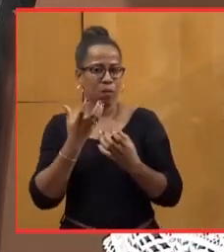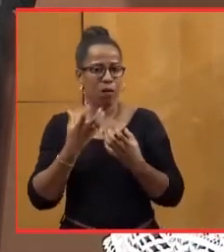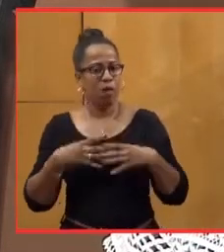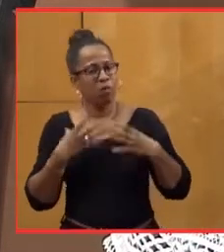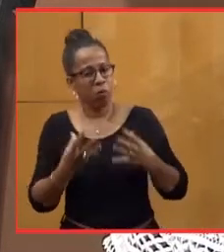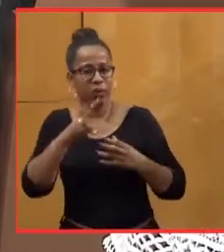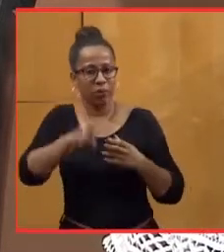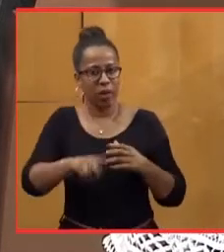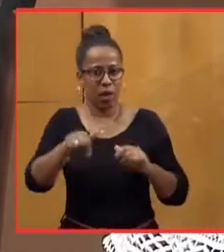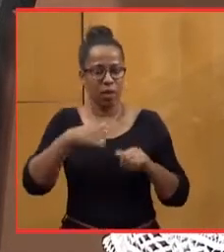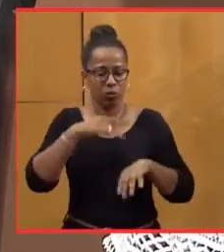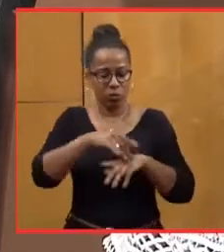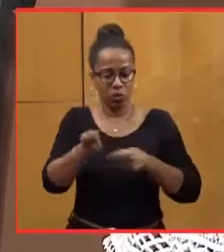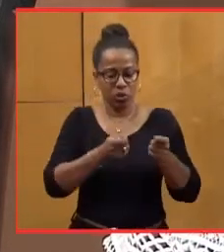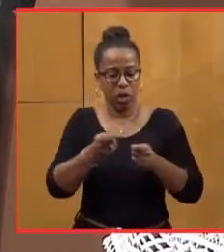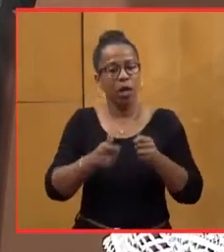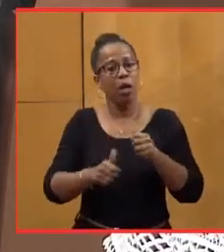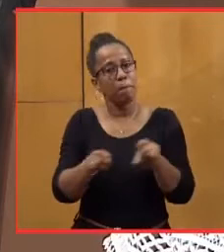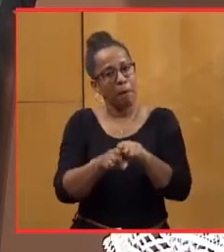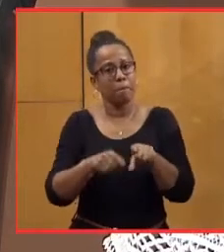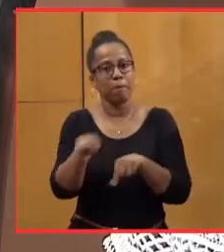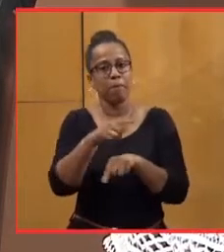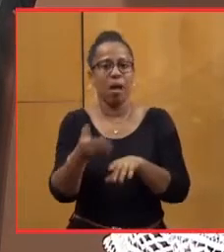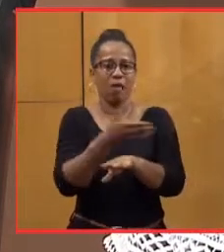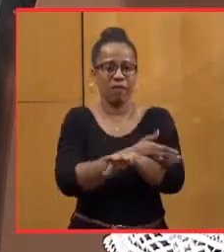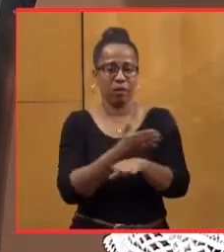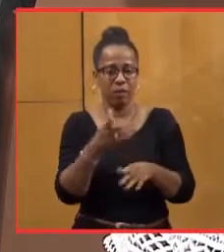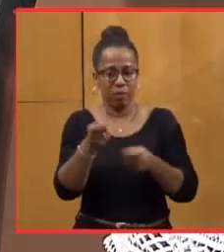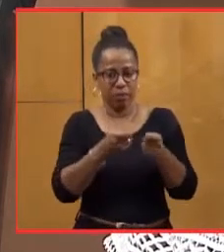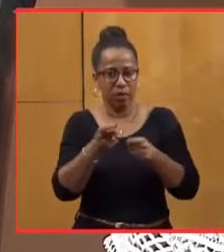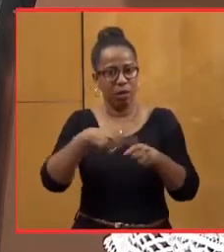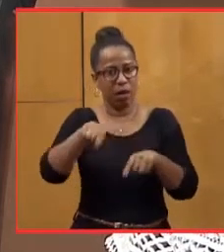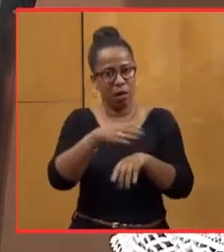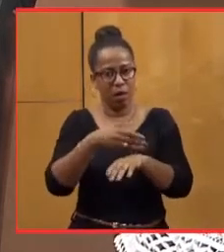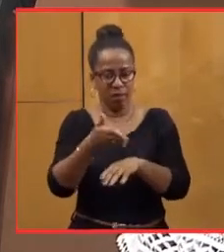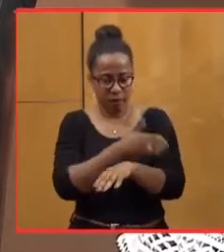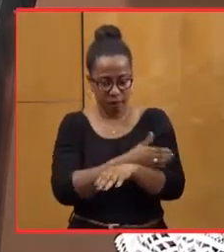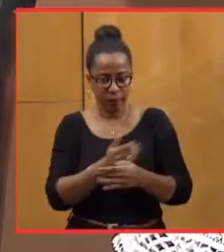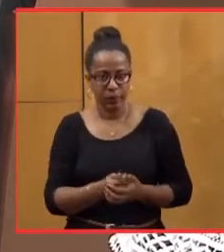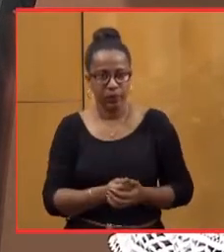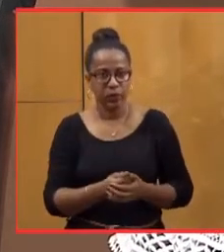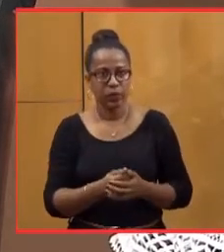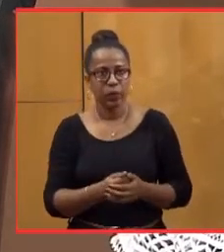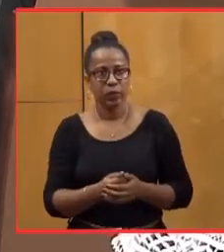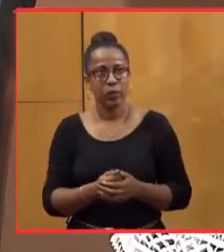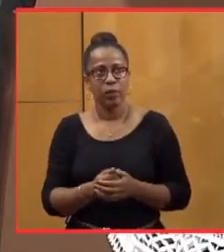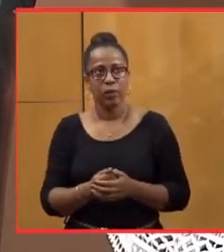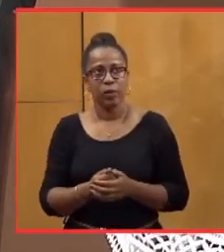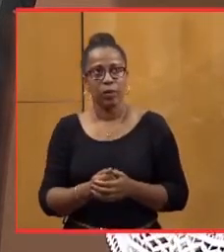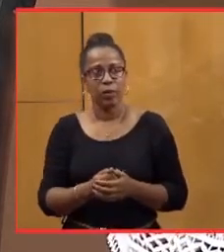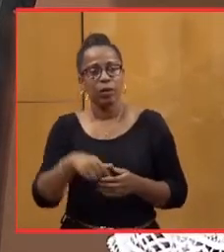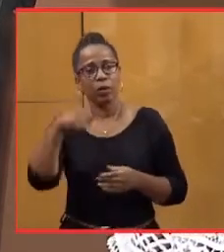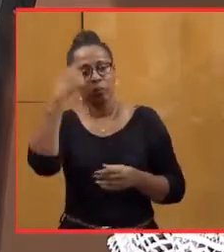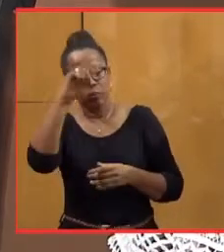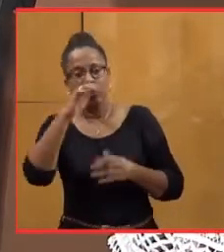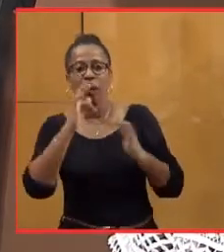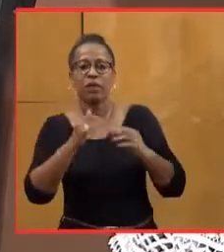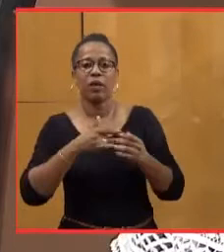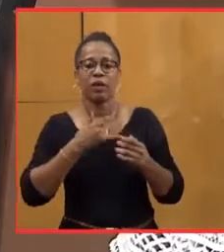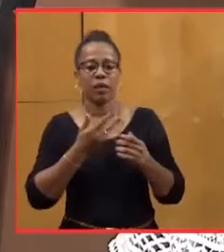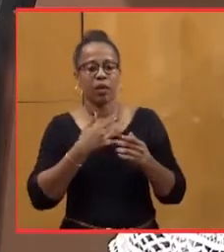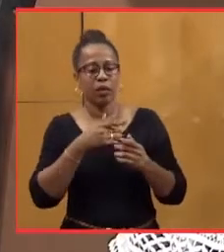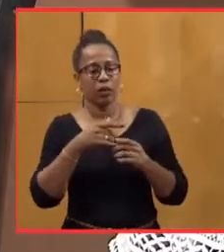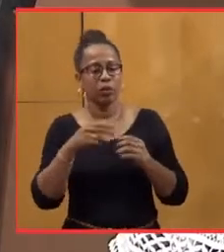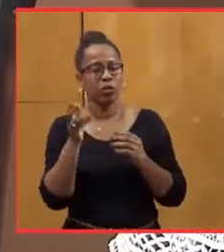qui ont dirigé comme vous-même ce pays avant vous au détriment de l'intérêt général et